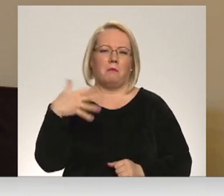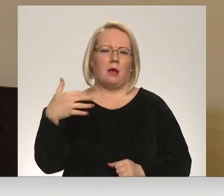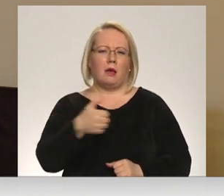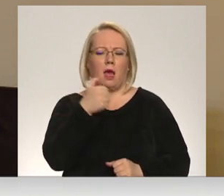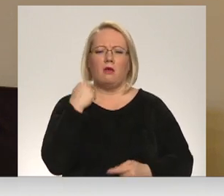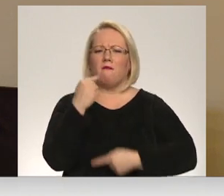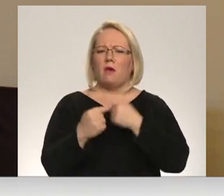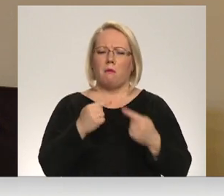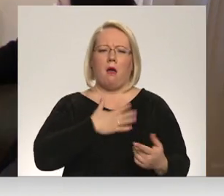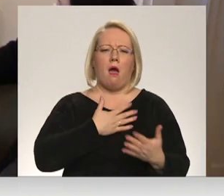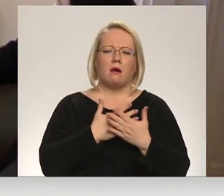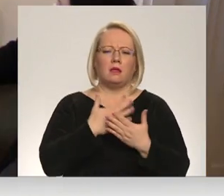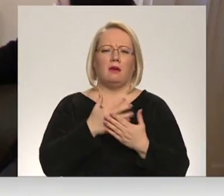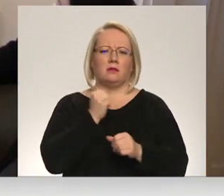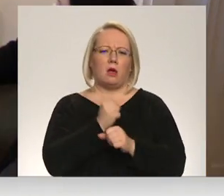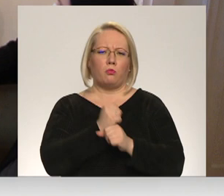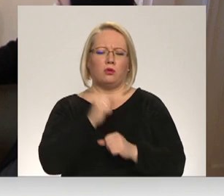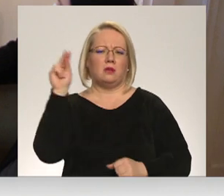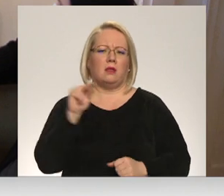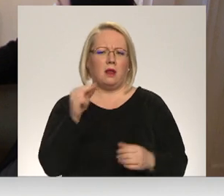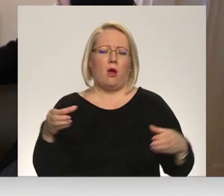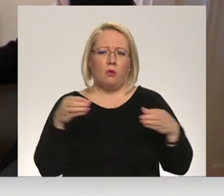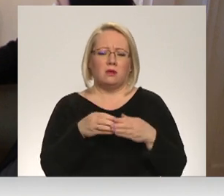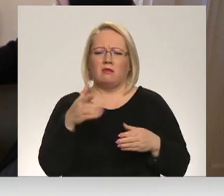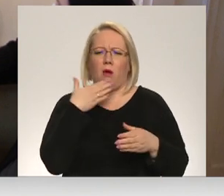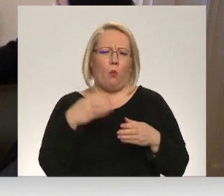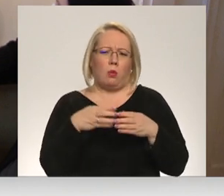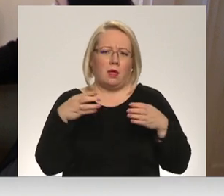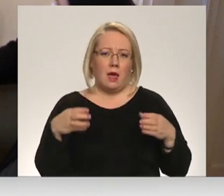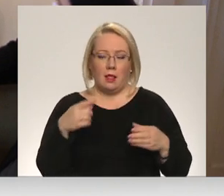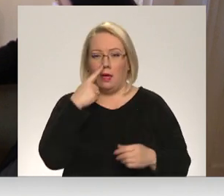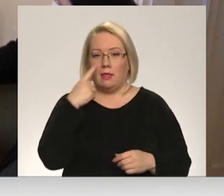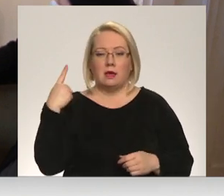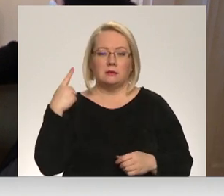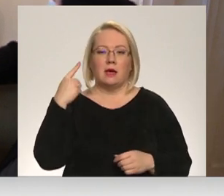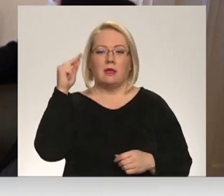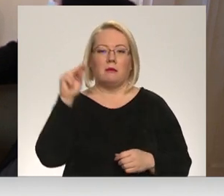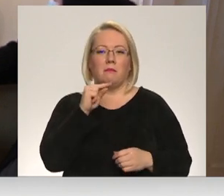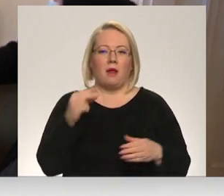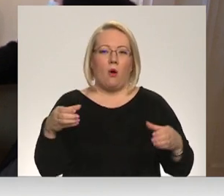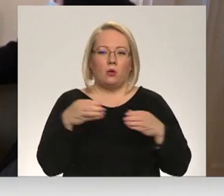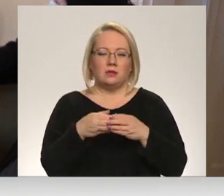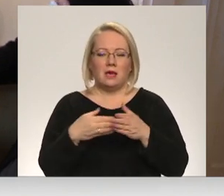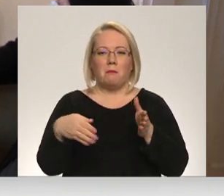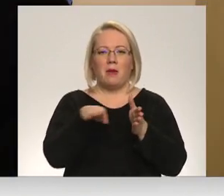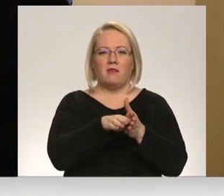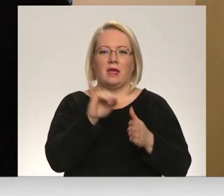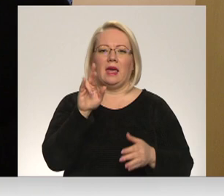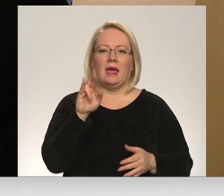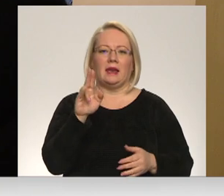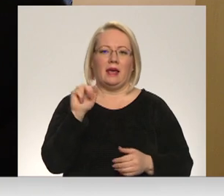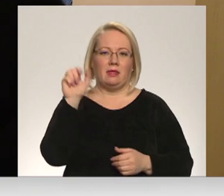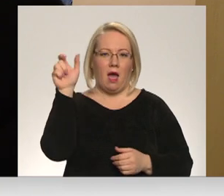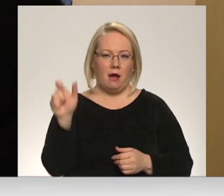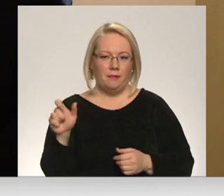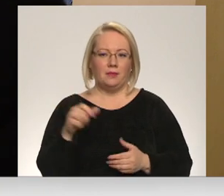aktīvi darbojusies draudzē. Tā gan nav liela. Nesen Baldonis draudzē pievienojusies arī Irina. Ļoti